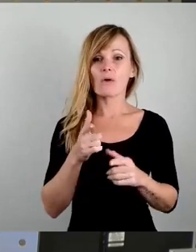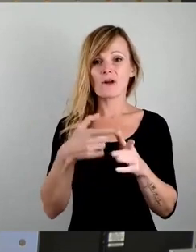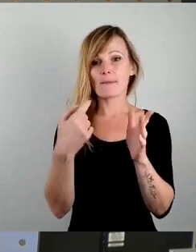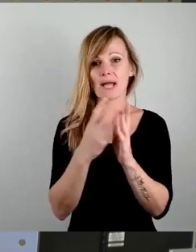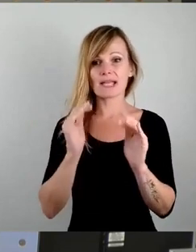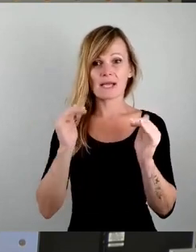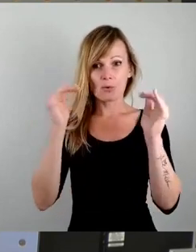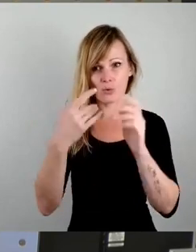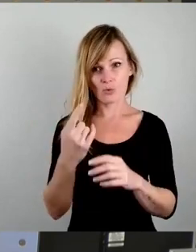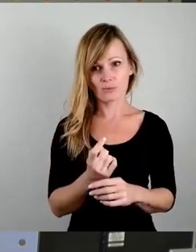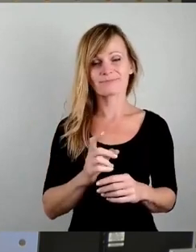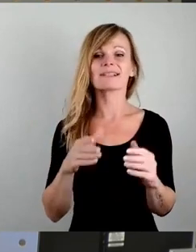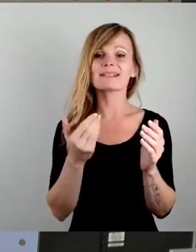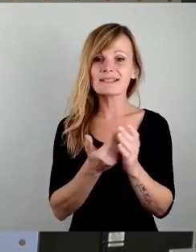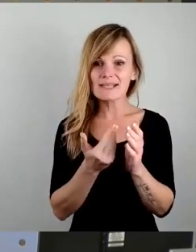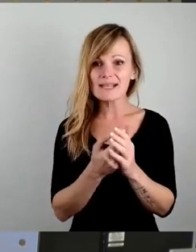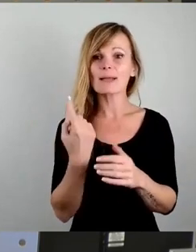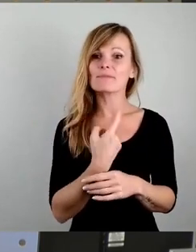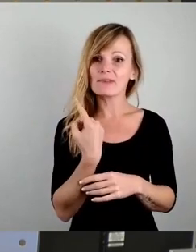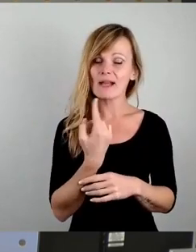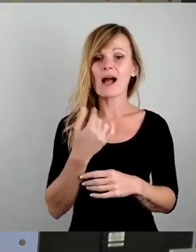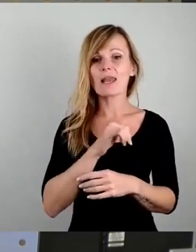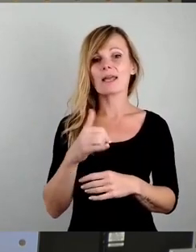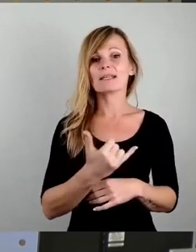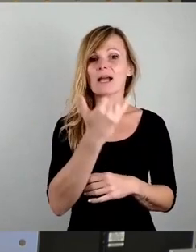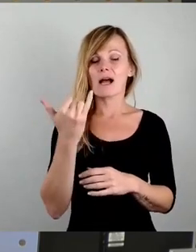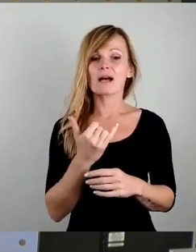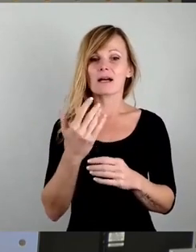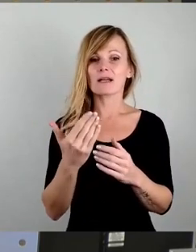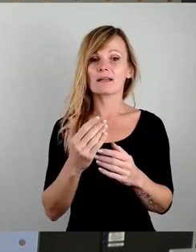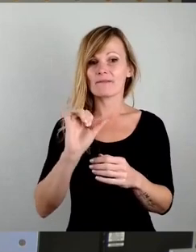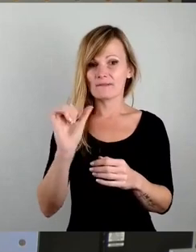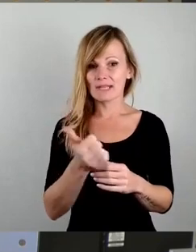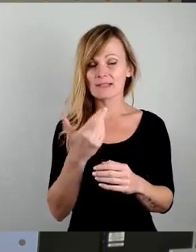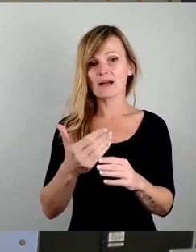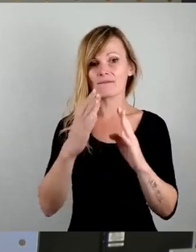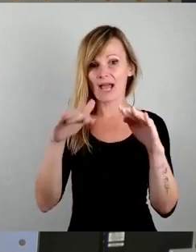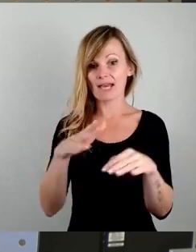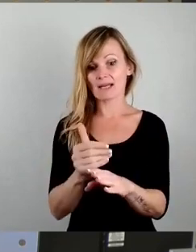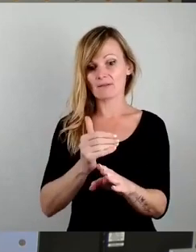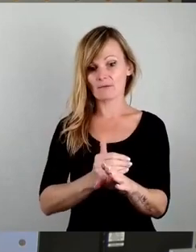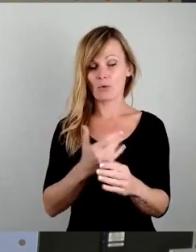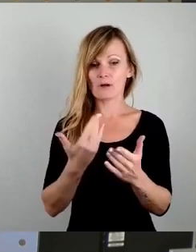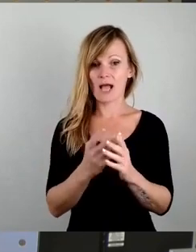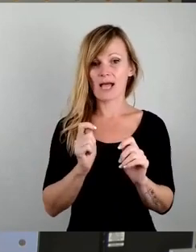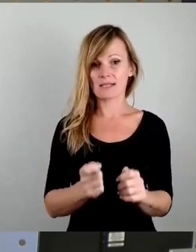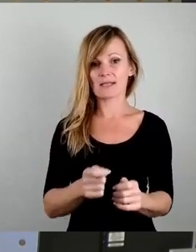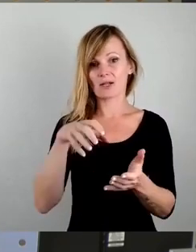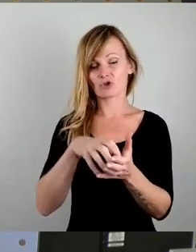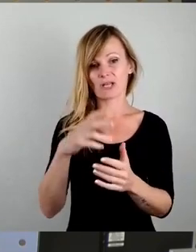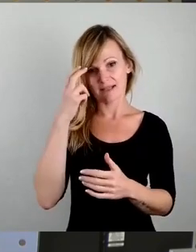deswegen haben wir alle Jahre wieder, kurz vor Weihnachten, haben wir den Antrag hier im Stadtrat, der den